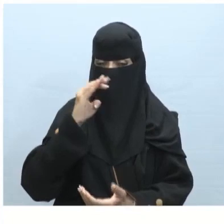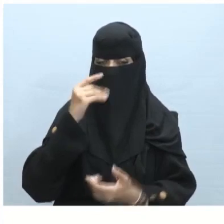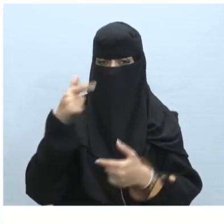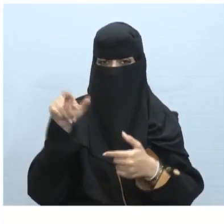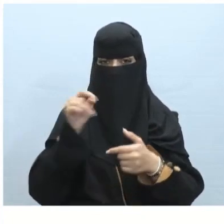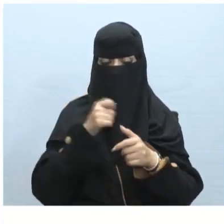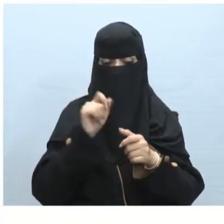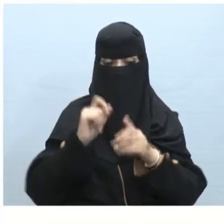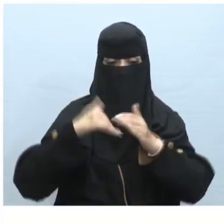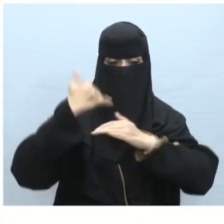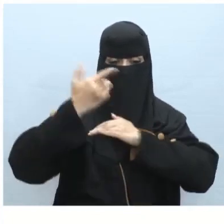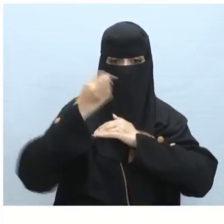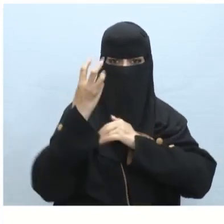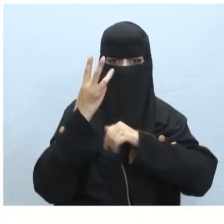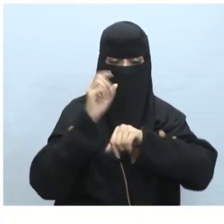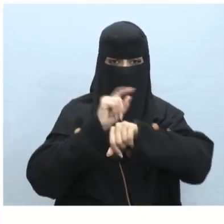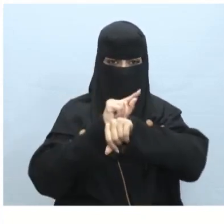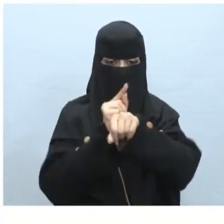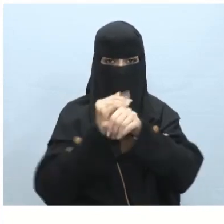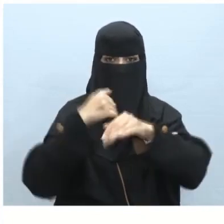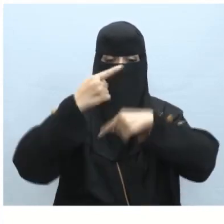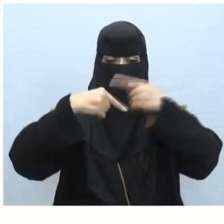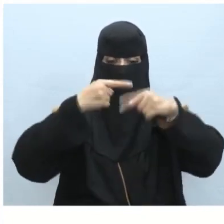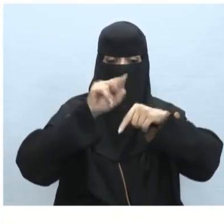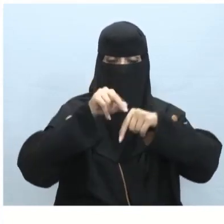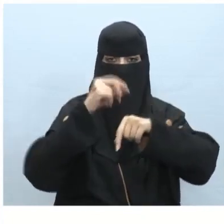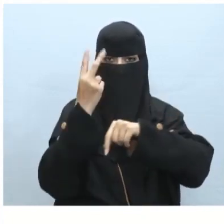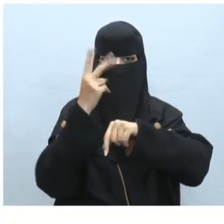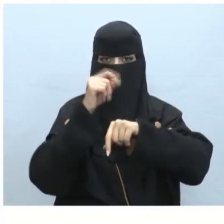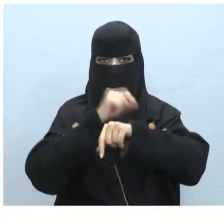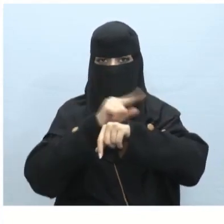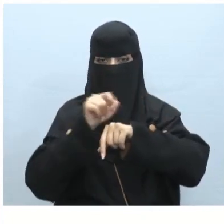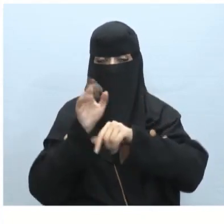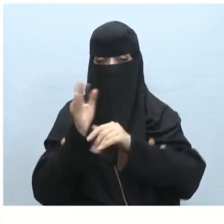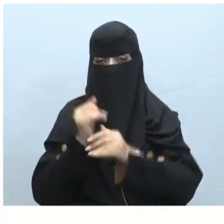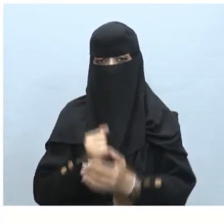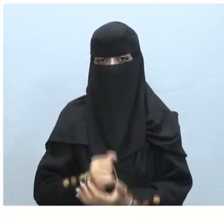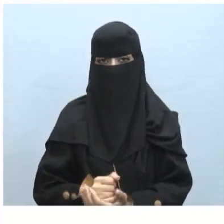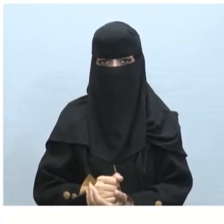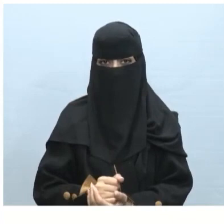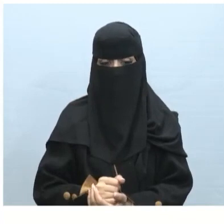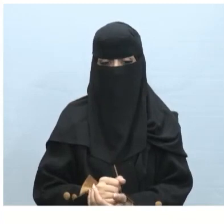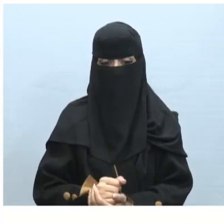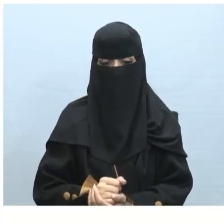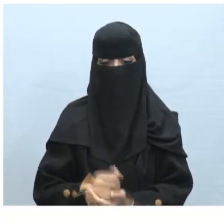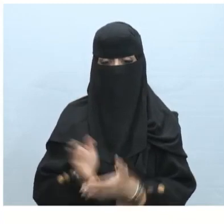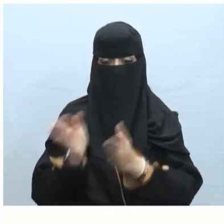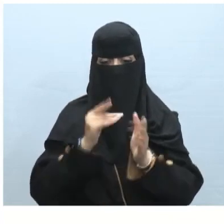يظهر بعد 3 ثواني وتستمر الحركة للثانيتين التاليتين